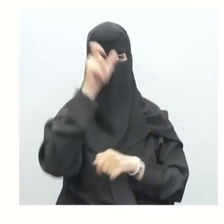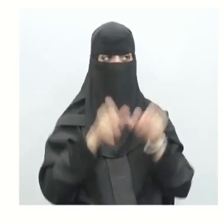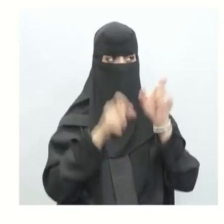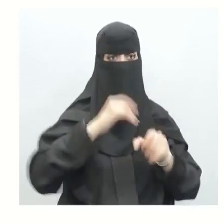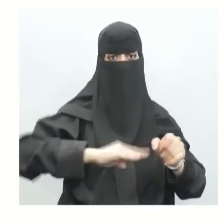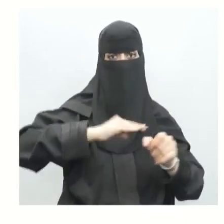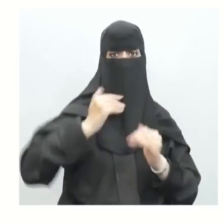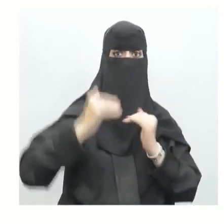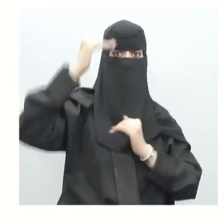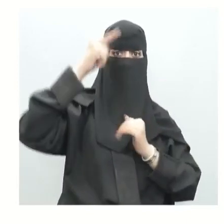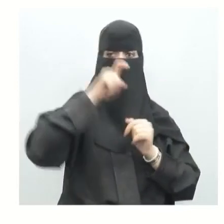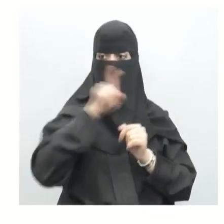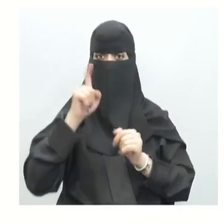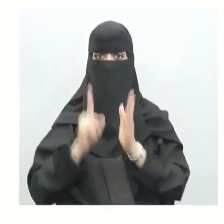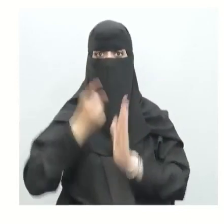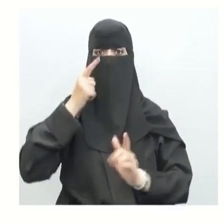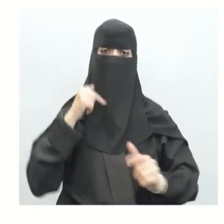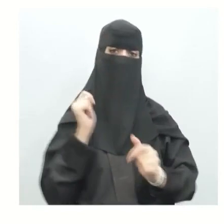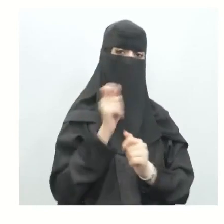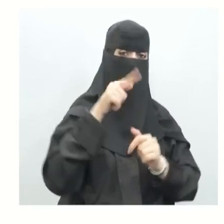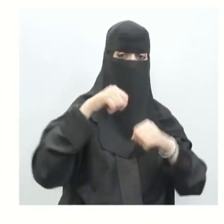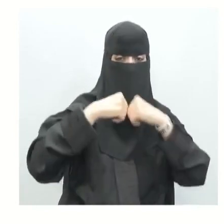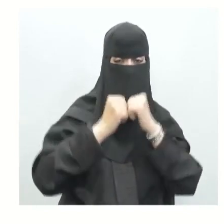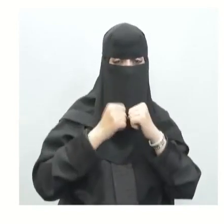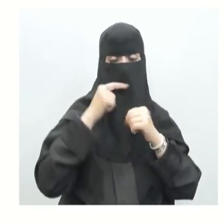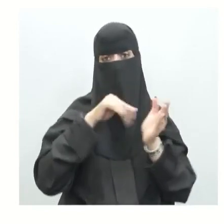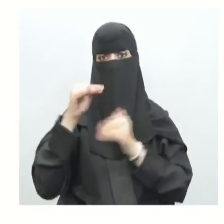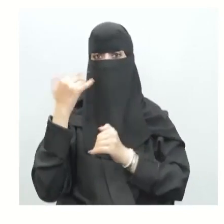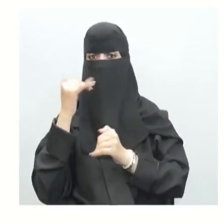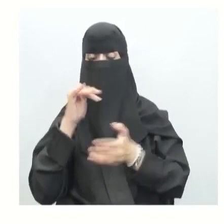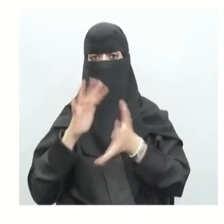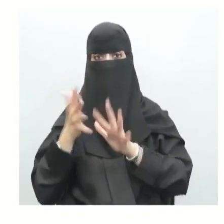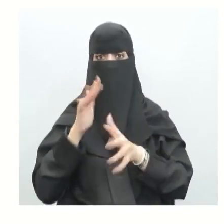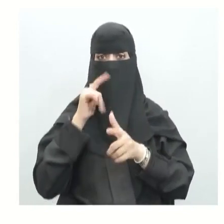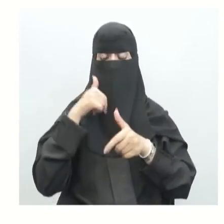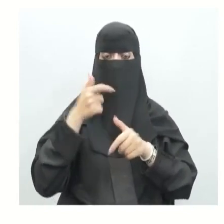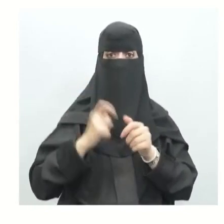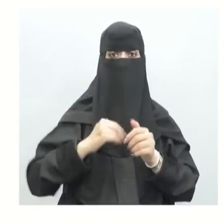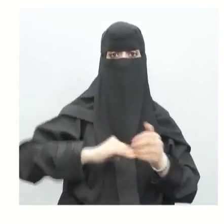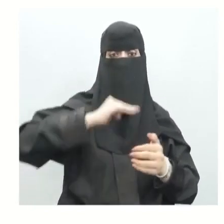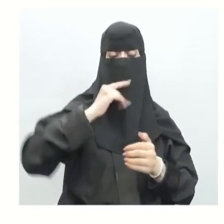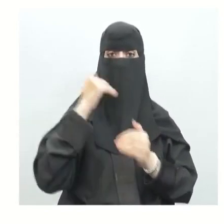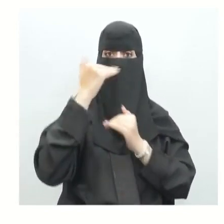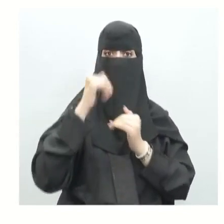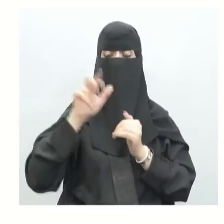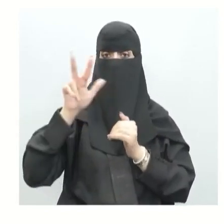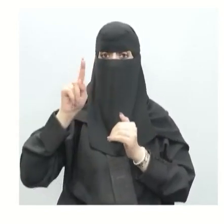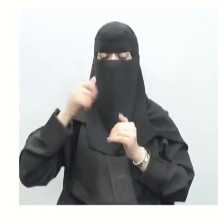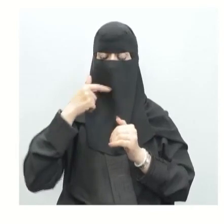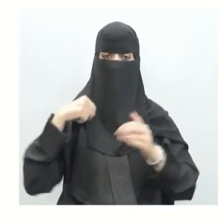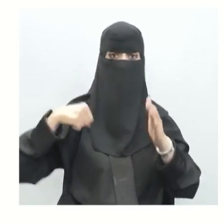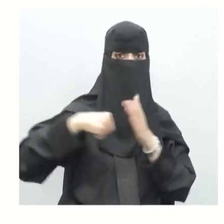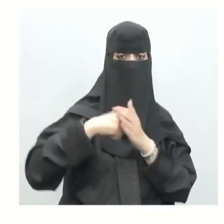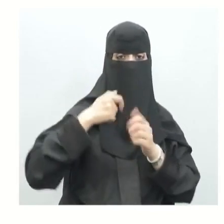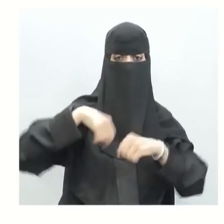كبار السن هم عرضة للخطر أكثر من الشباب ولكن الشباب عندما يصلون سن البلوغ ويتعرضون لإصابة في هذه